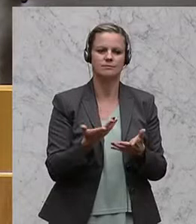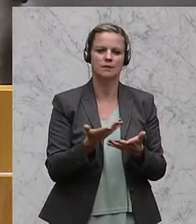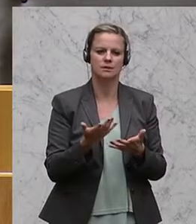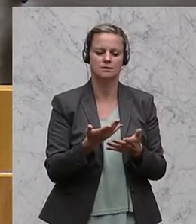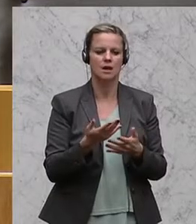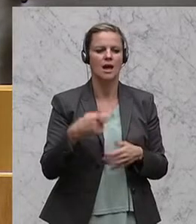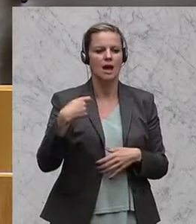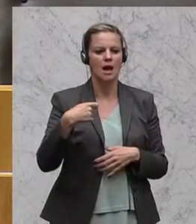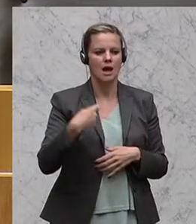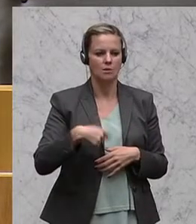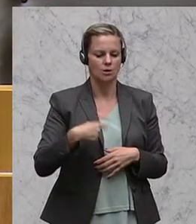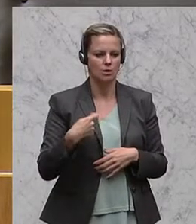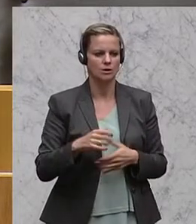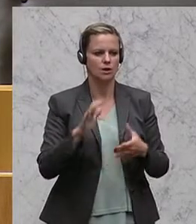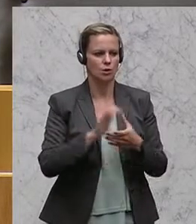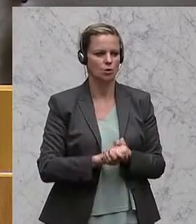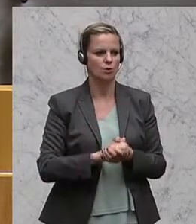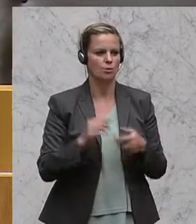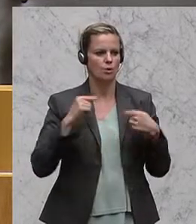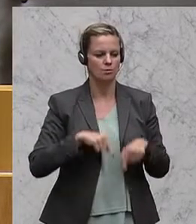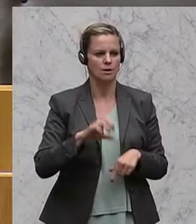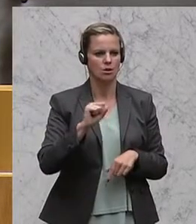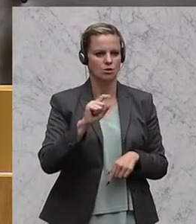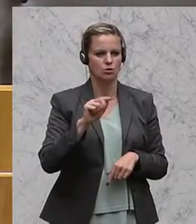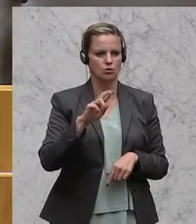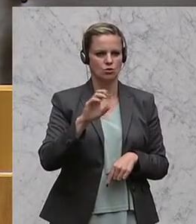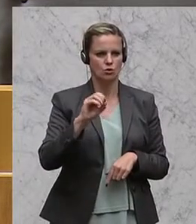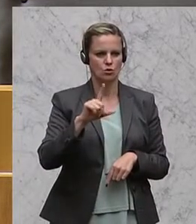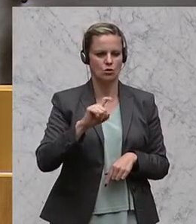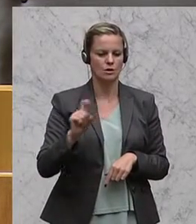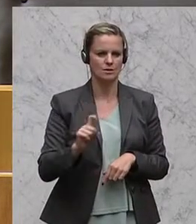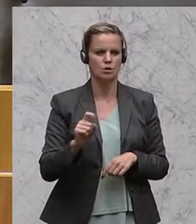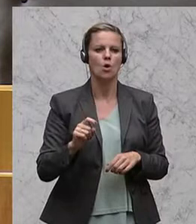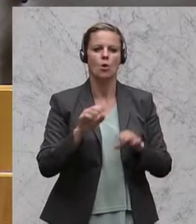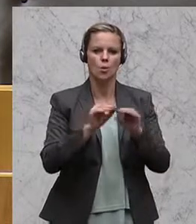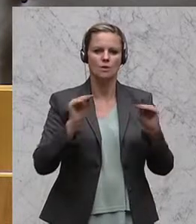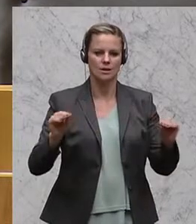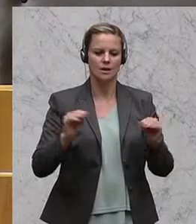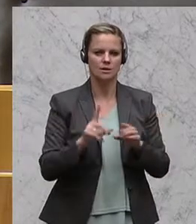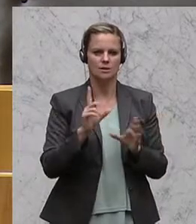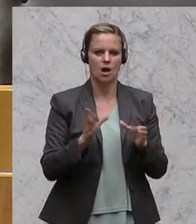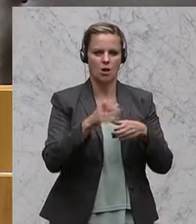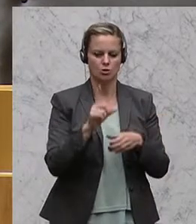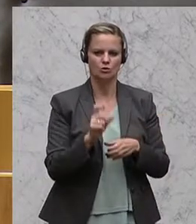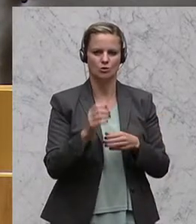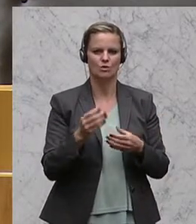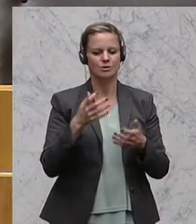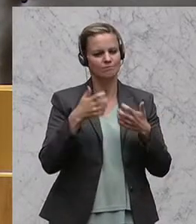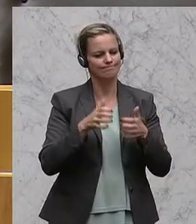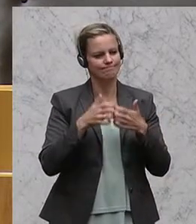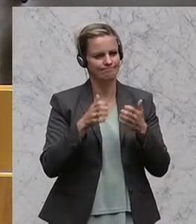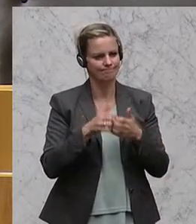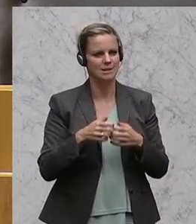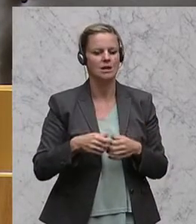Herr Abgeordnete Klubobmann Dr. Strolz beantragt hat, dem Unterrichtsausschuss zur Berichterstattung über den Antrag der